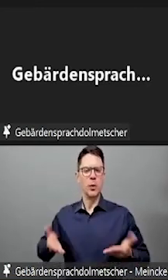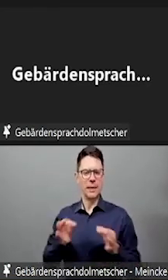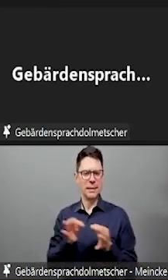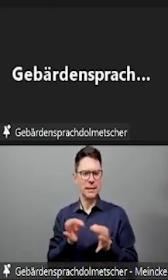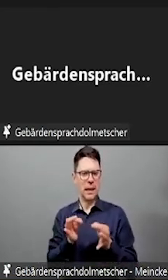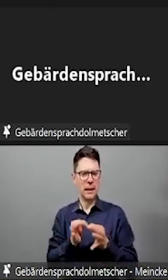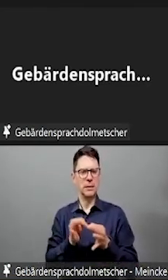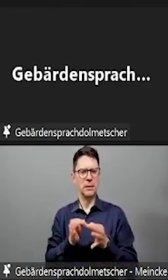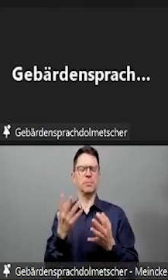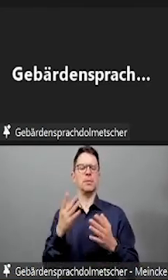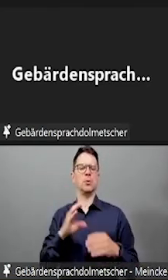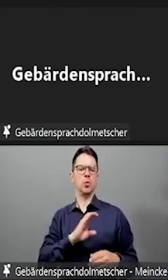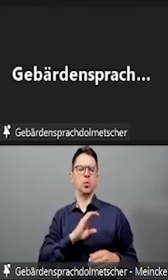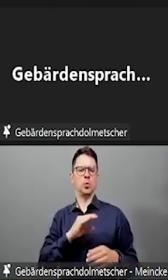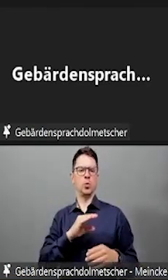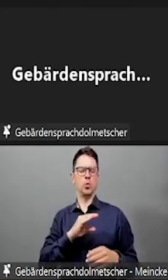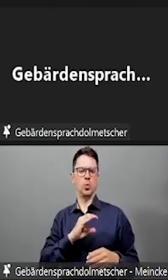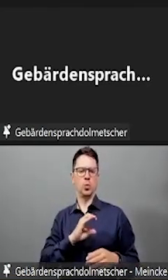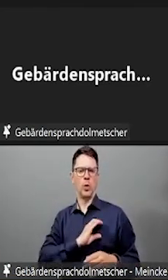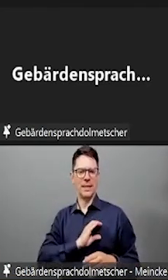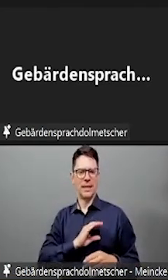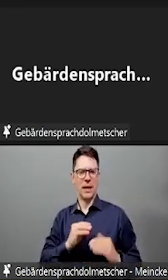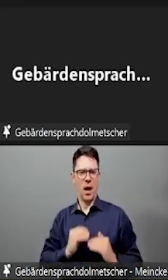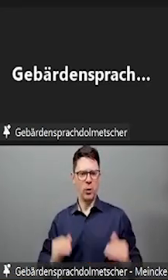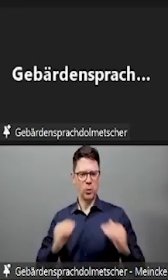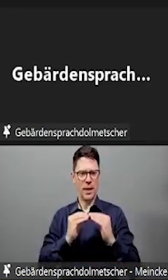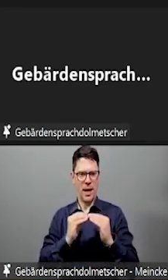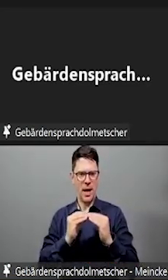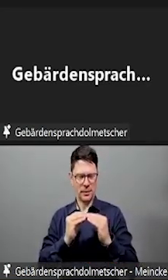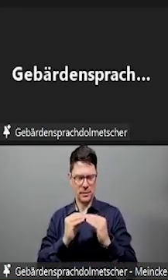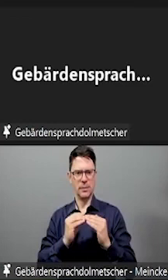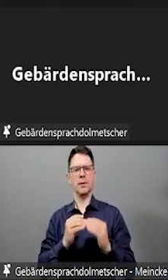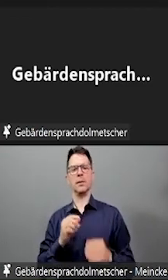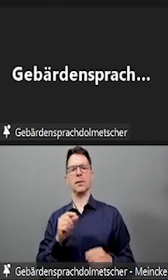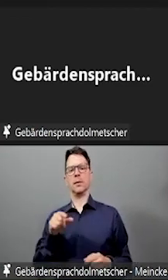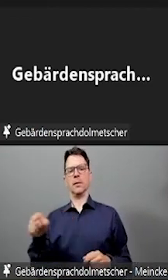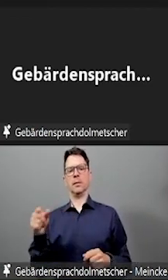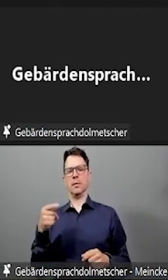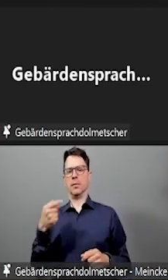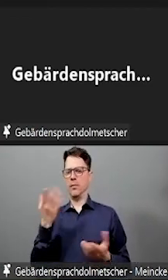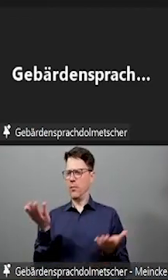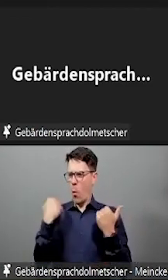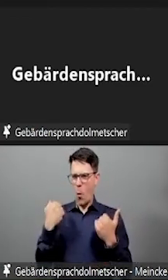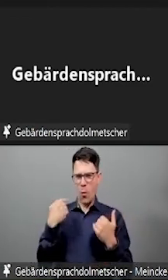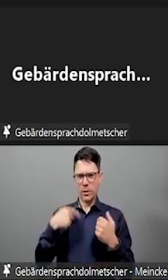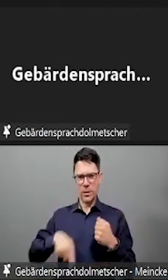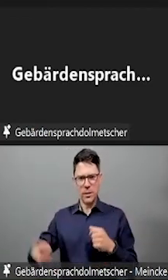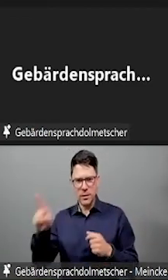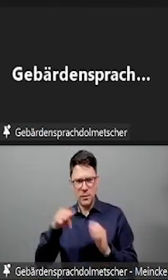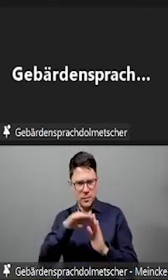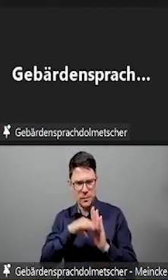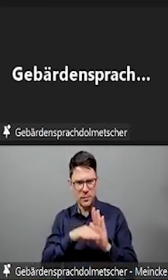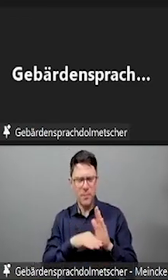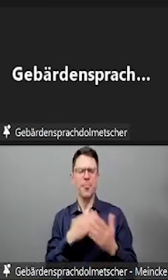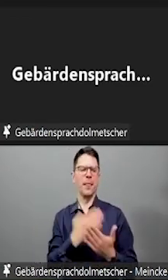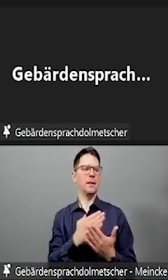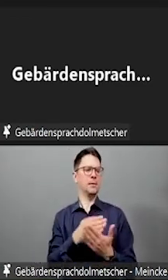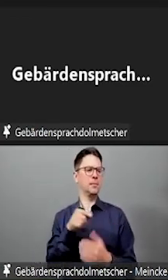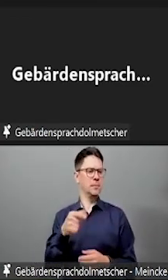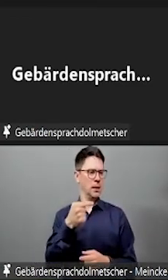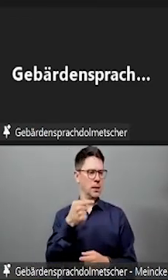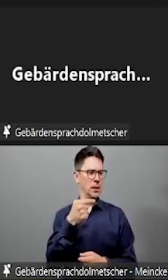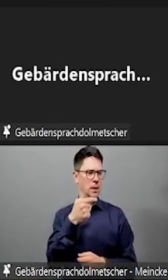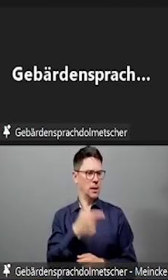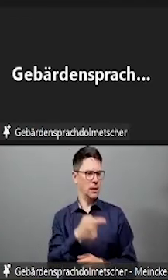Grundgesetzartikel darf eben jeder Studierende dann einen Antrag auf Nachteilsausgleich